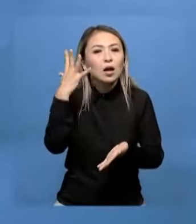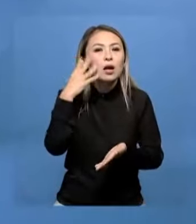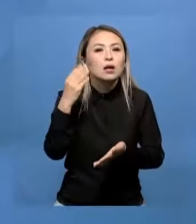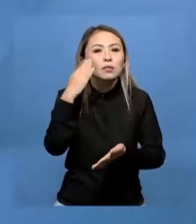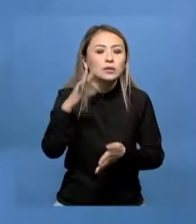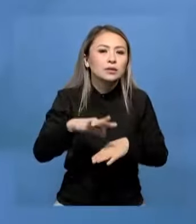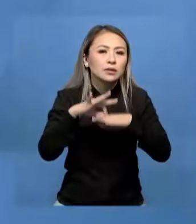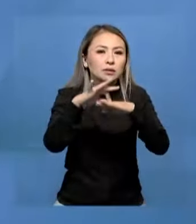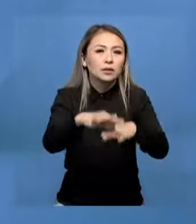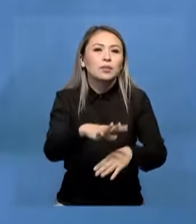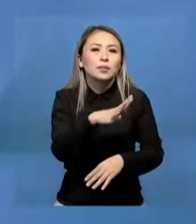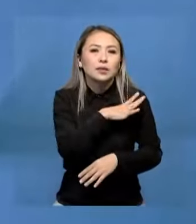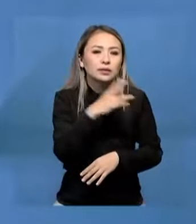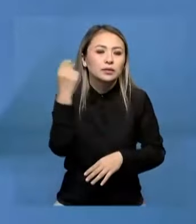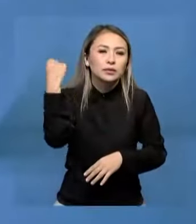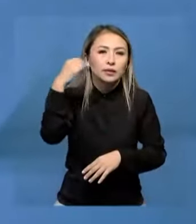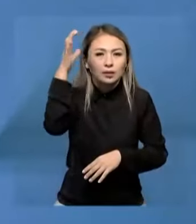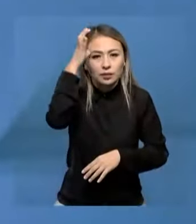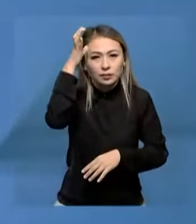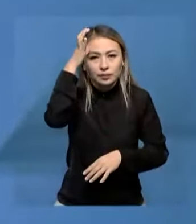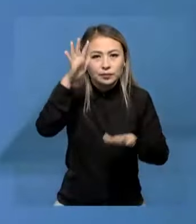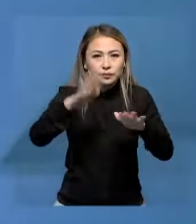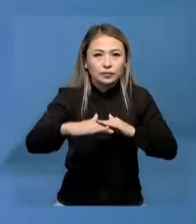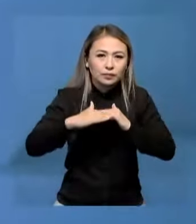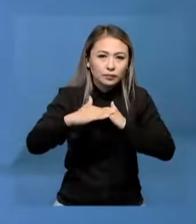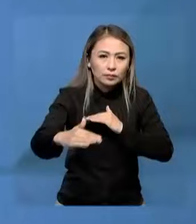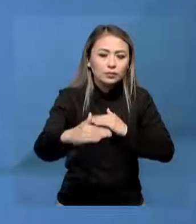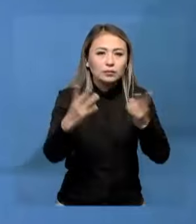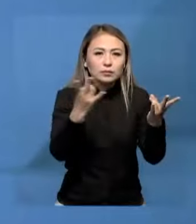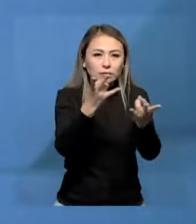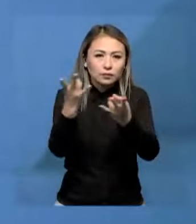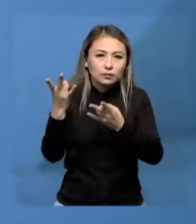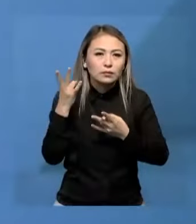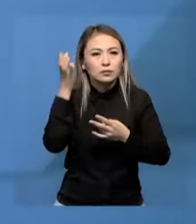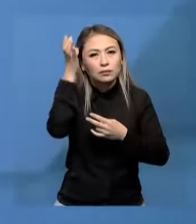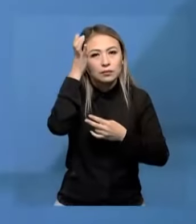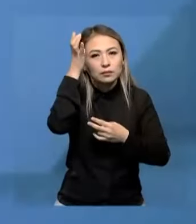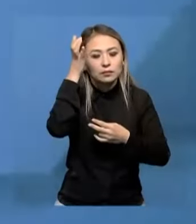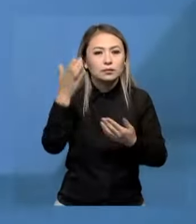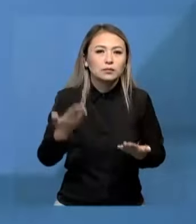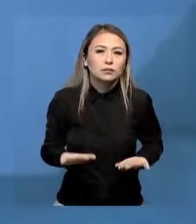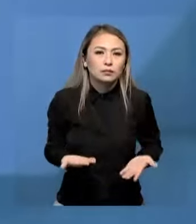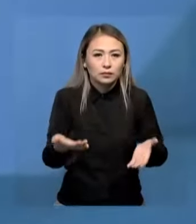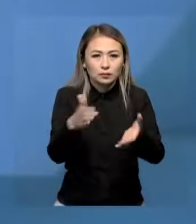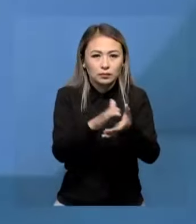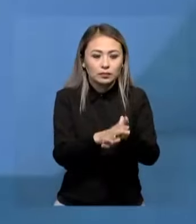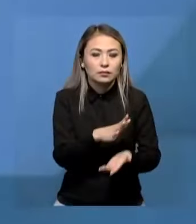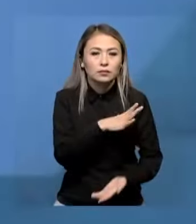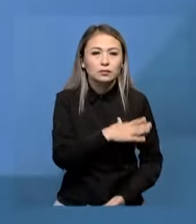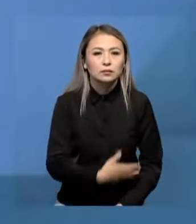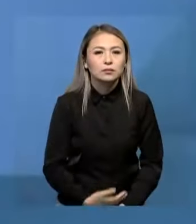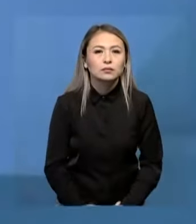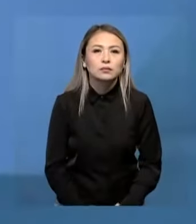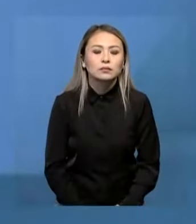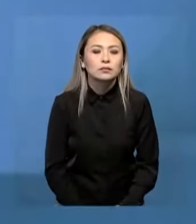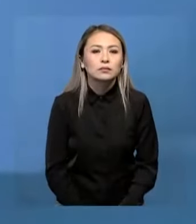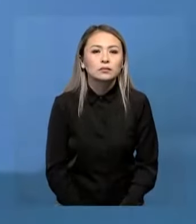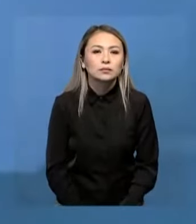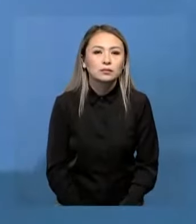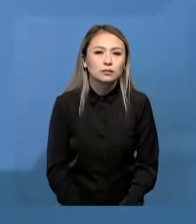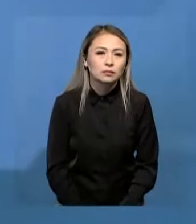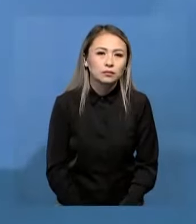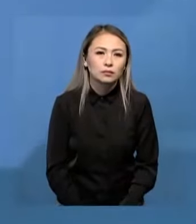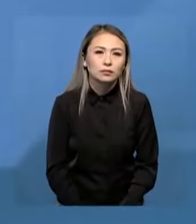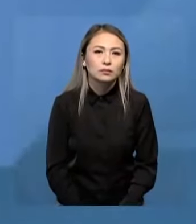Оны мемлекет башысы Алматыдағы сәпары кезінде айтты. Президент ғылым ордасына атпасын бұрып, қалымдардың жағдайымен танысты. Тақырыпты